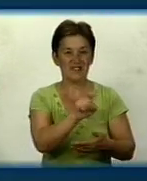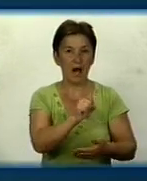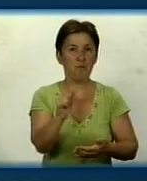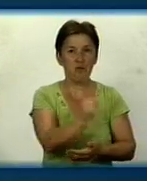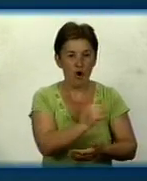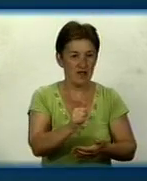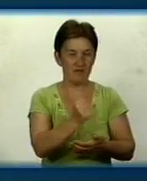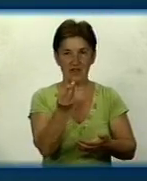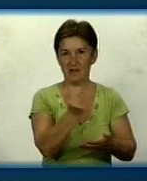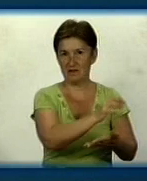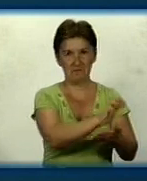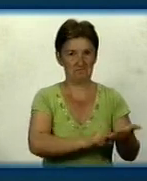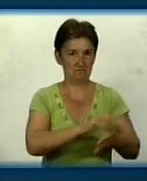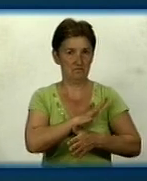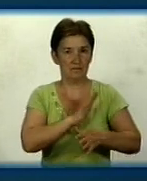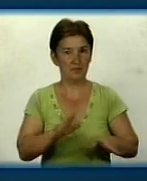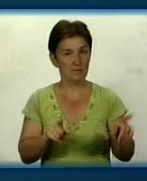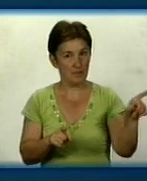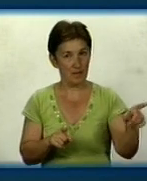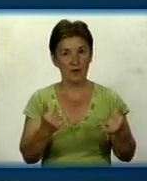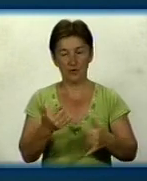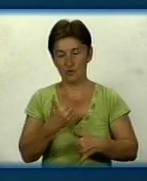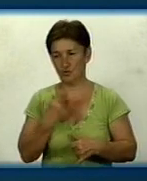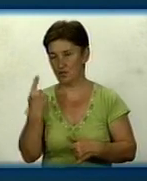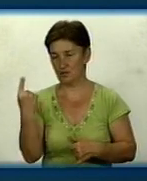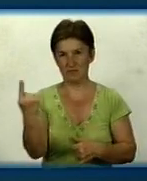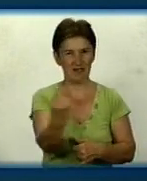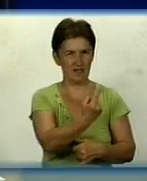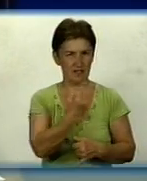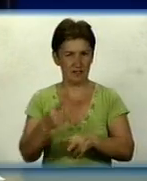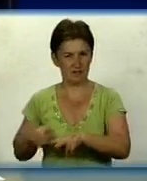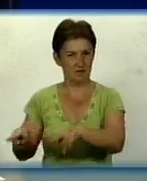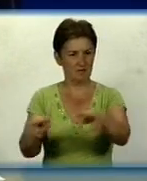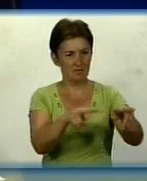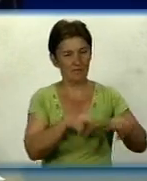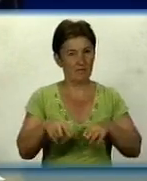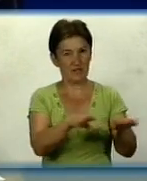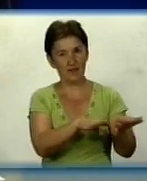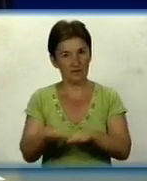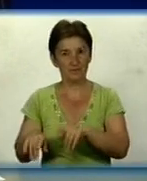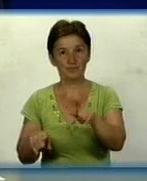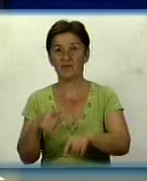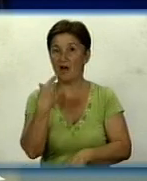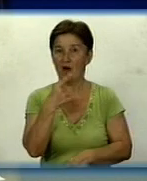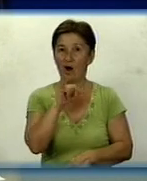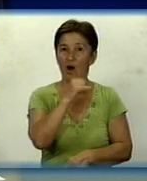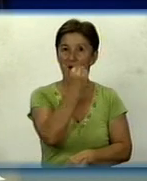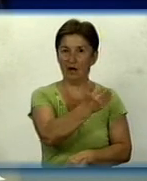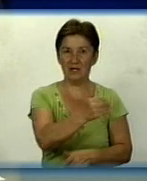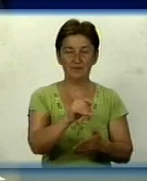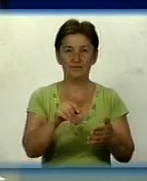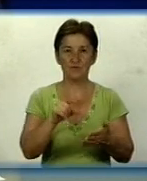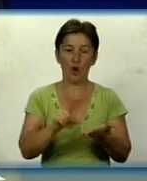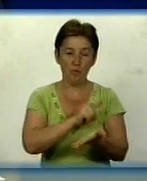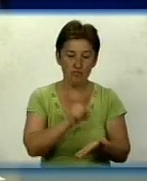ми намагаємося це привести до єдиного стандарту і працювати так у всій області. Зараз ми говорили в основному тільки про ваші обов'язки. Хотіла почути я